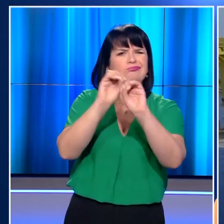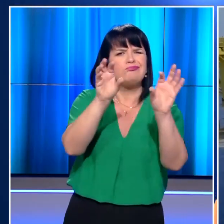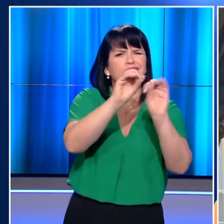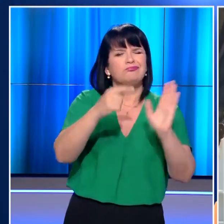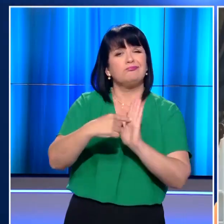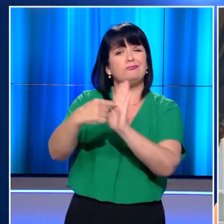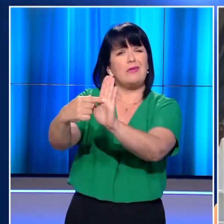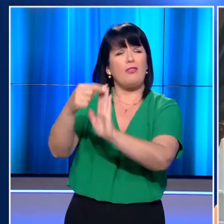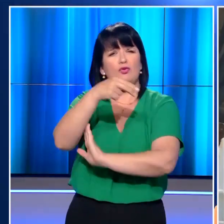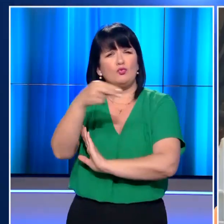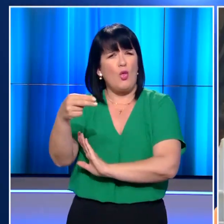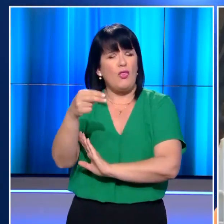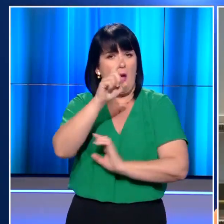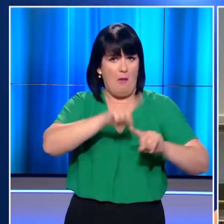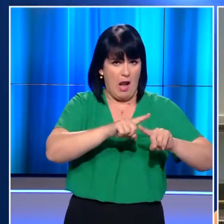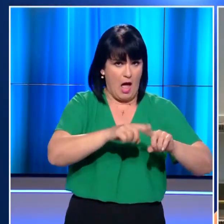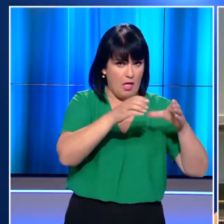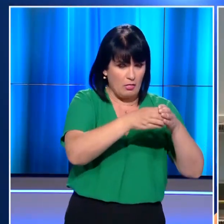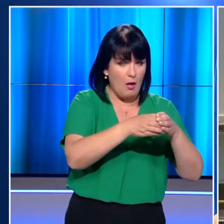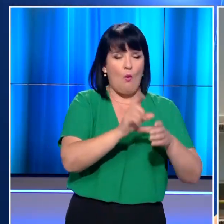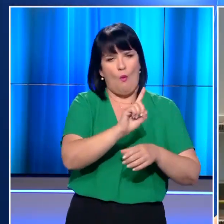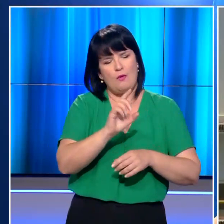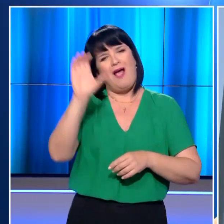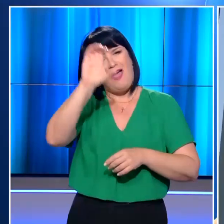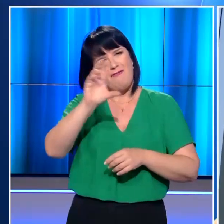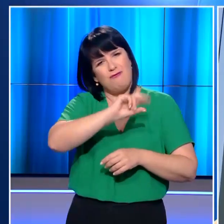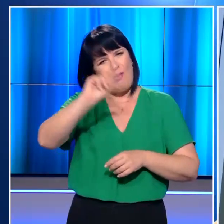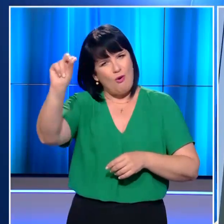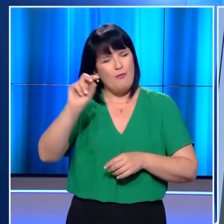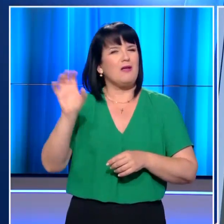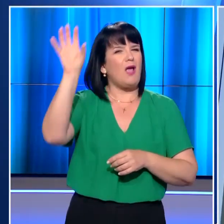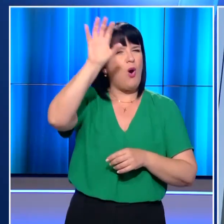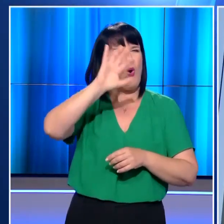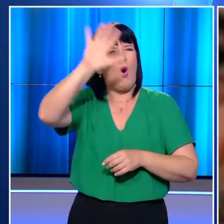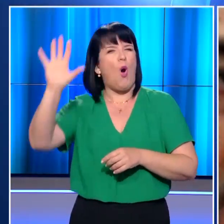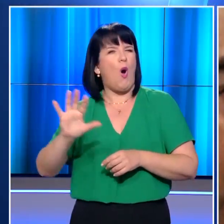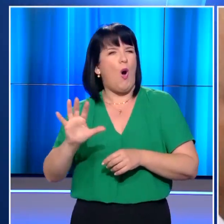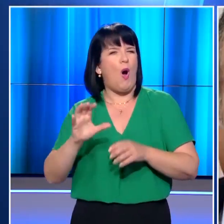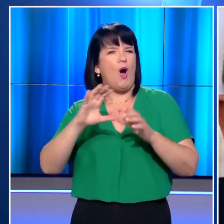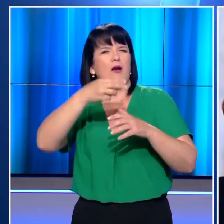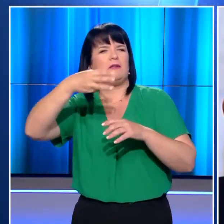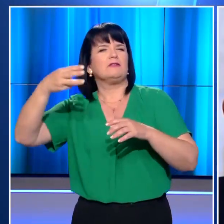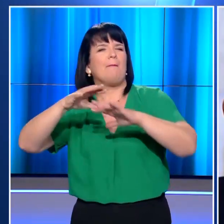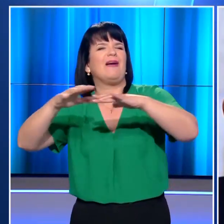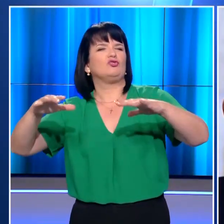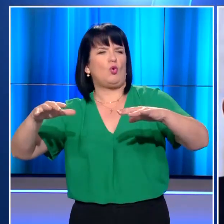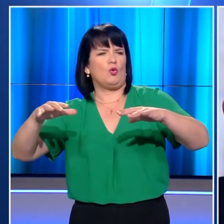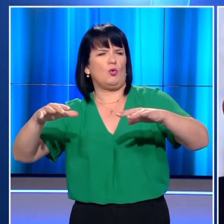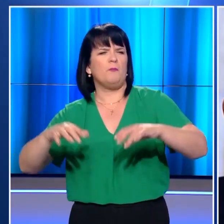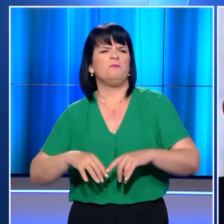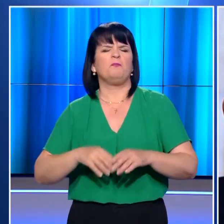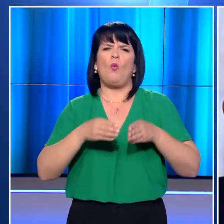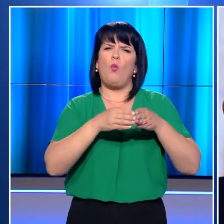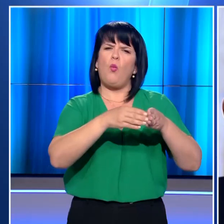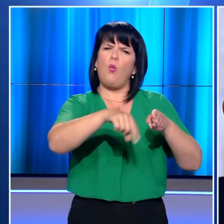να καταδείξει πως το θέμα δεν αφορά μόνο την Ελλάδα, αλλά και την Ευρωπαϊκή Ένωση, καθώς και τις χώρες της Ανατολικής Μεσογείου. Κανείς δεν θα τολμήσει να σταματήσει τα